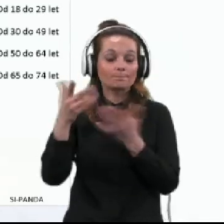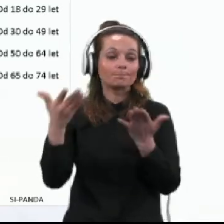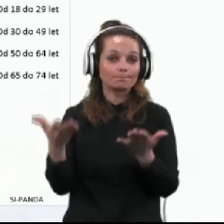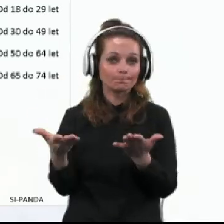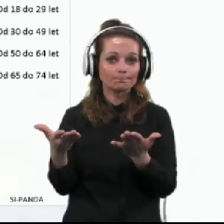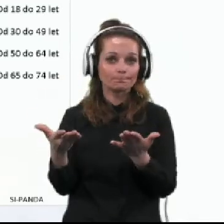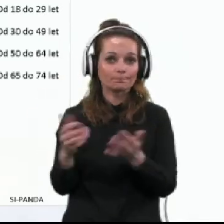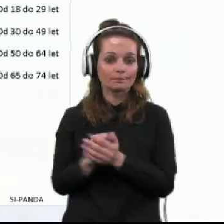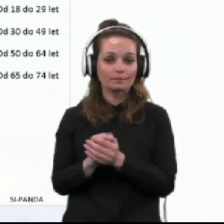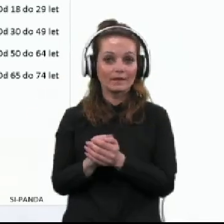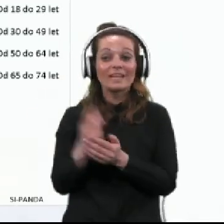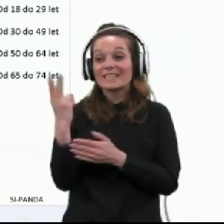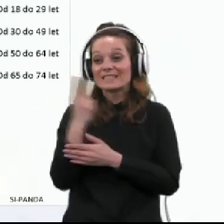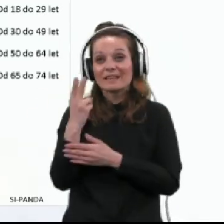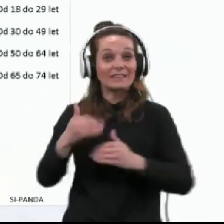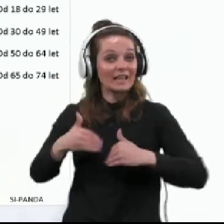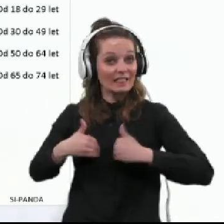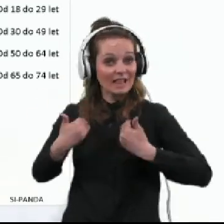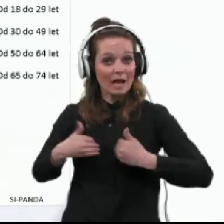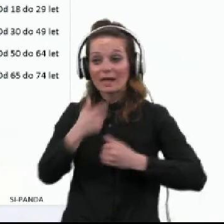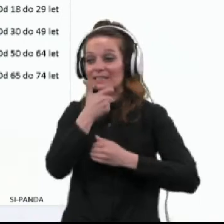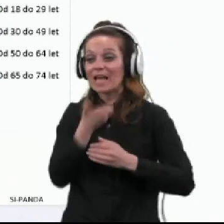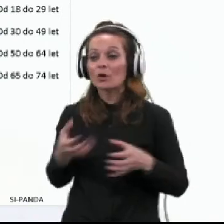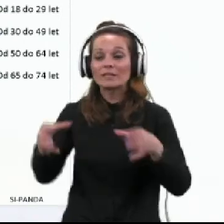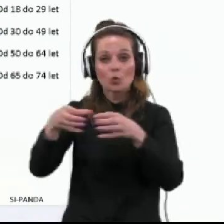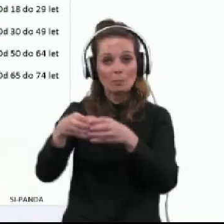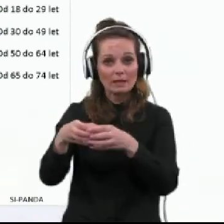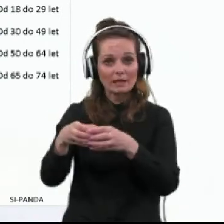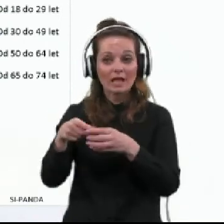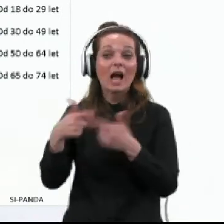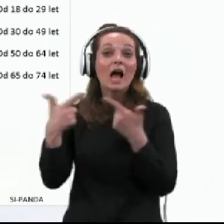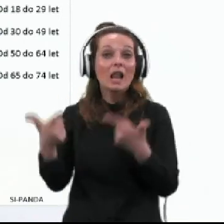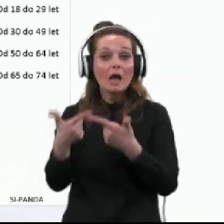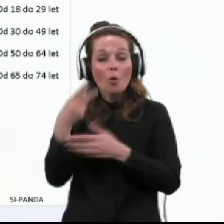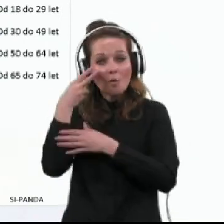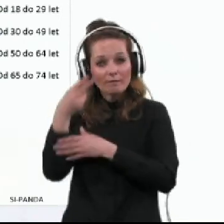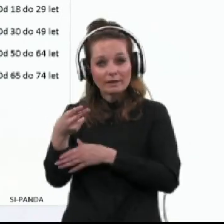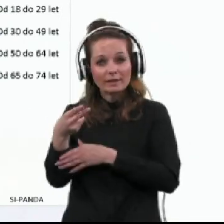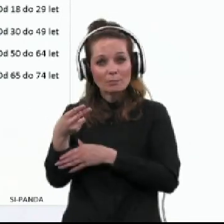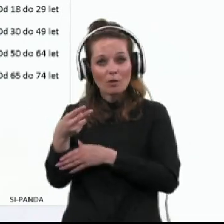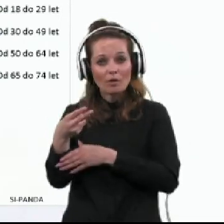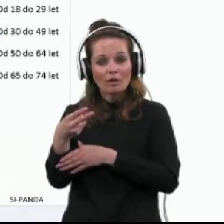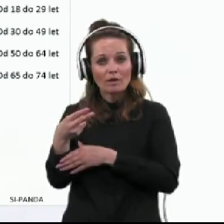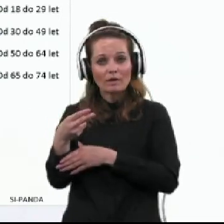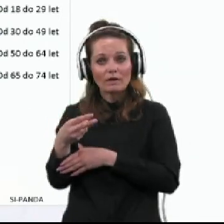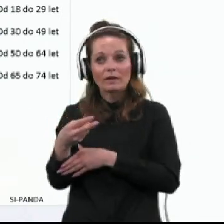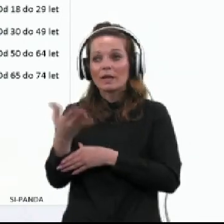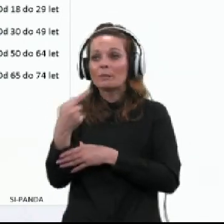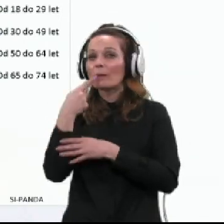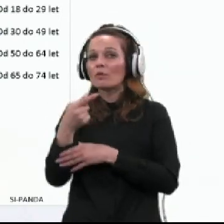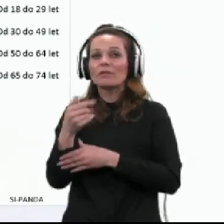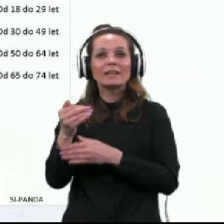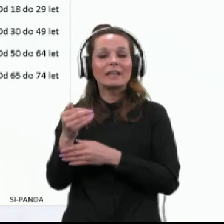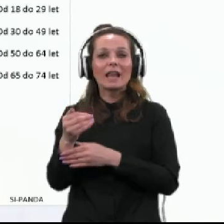seveda najmlajša starostna skupina lahko vidimo, da je navajala najmanj težav v